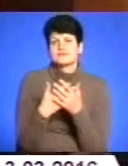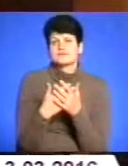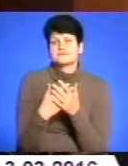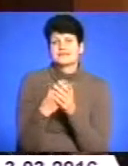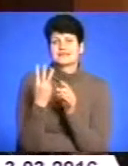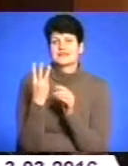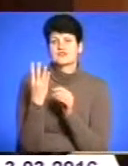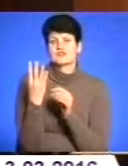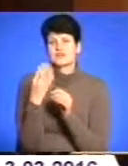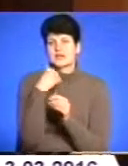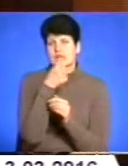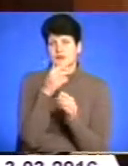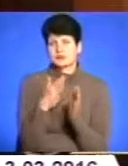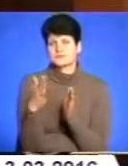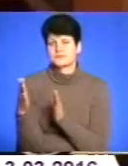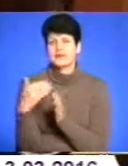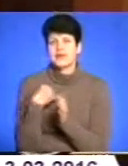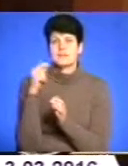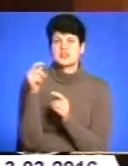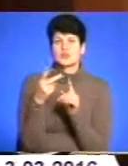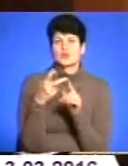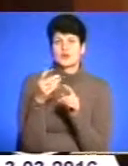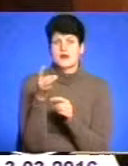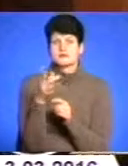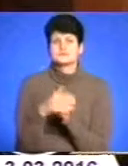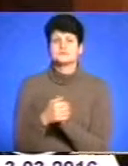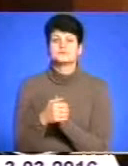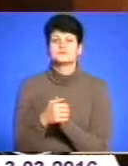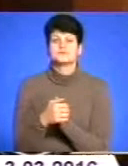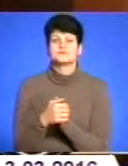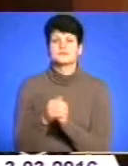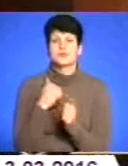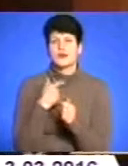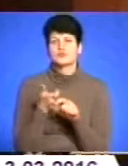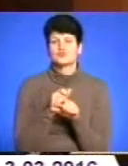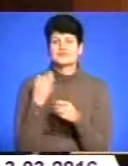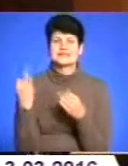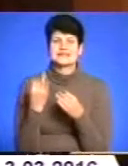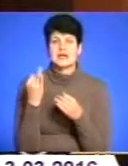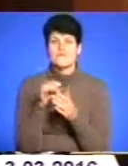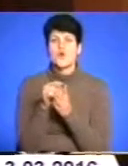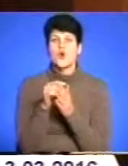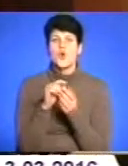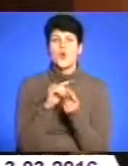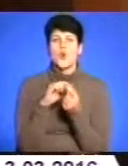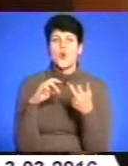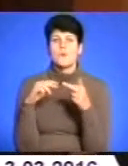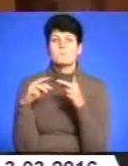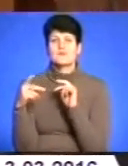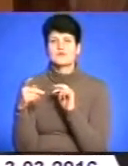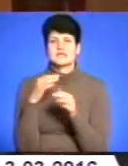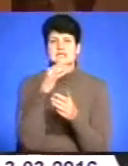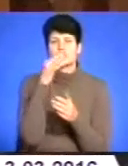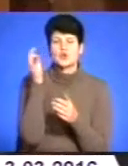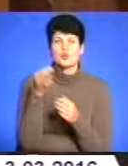рік третій, може, четвертий. Я приїжджаю в друге. Нам дуже цікаво обійнюватися досвідом у правовій сфері.